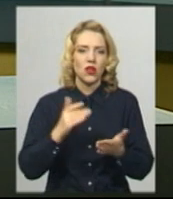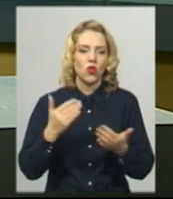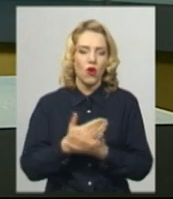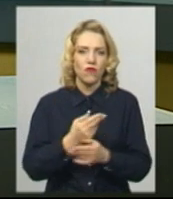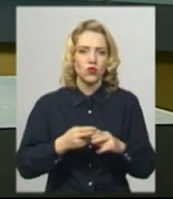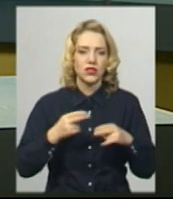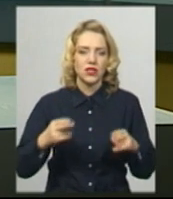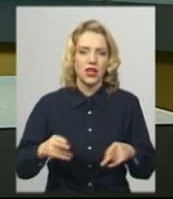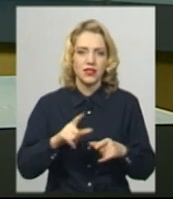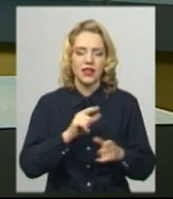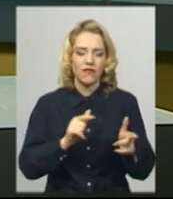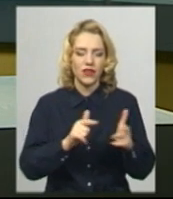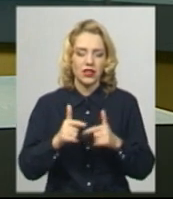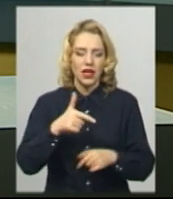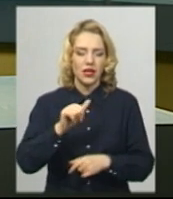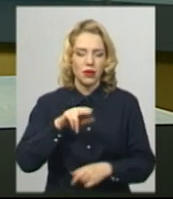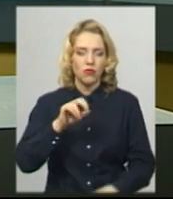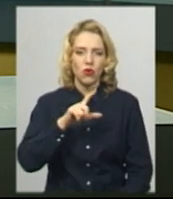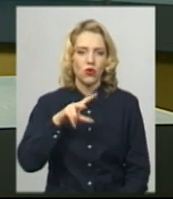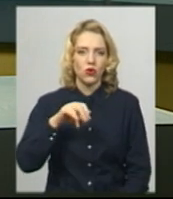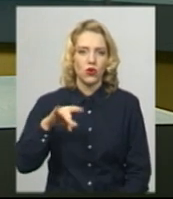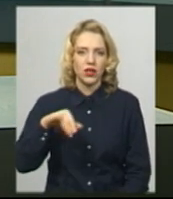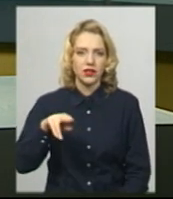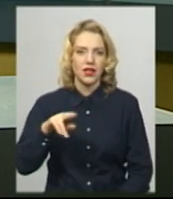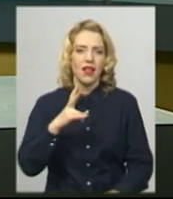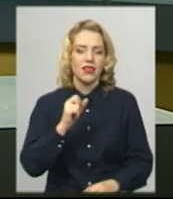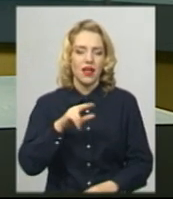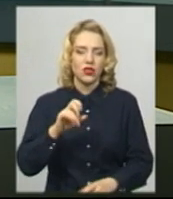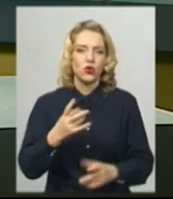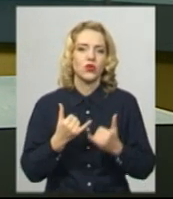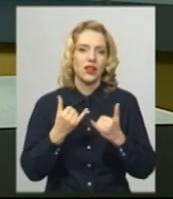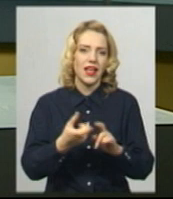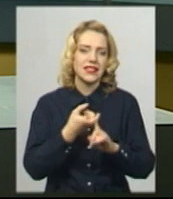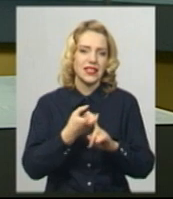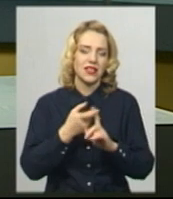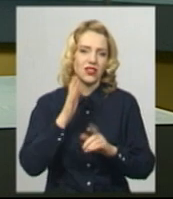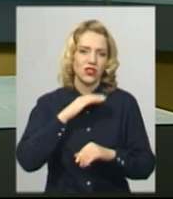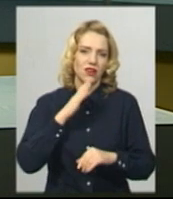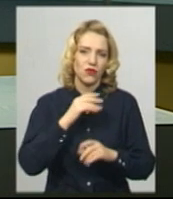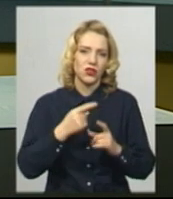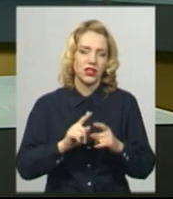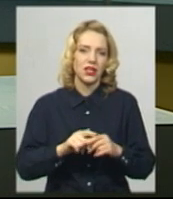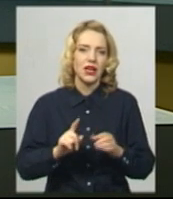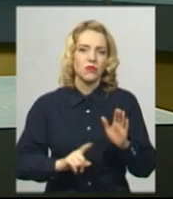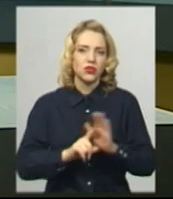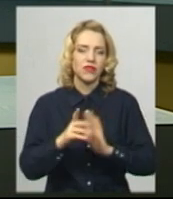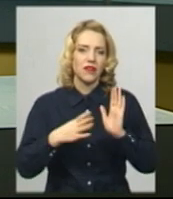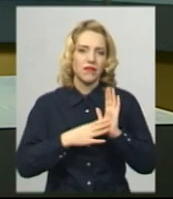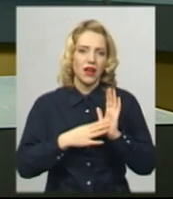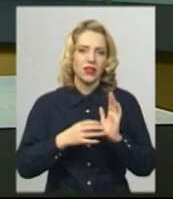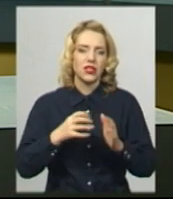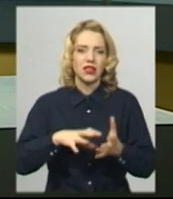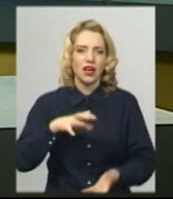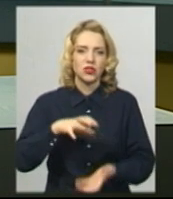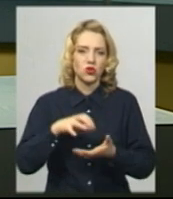станцію з виготовлення гіпохлориду натрію для знезараження питної води запустили на базі реконструйованої 9-ї водонасосної станції